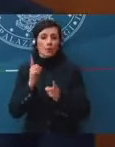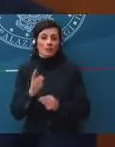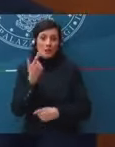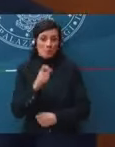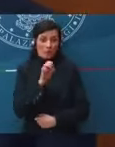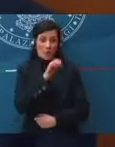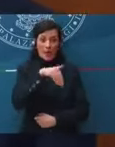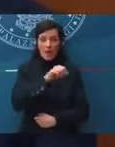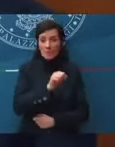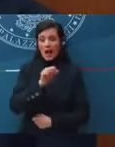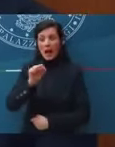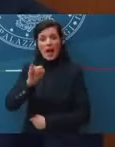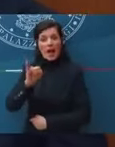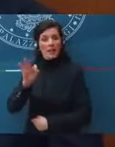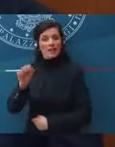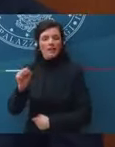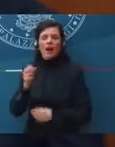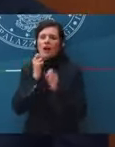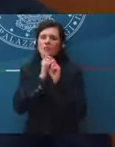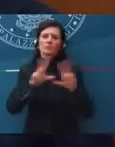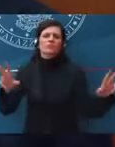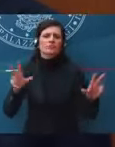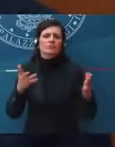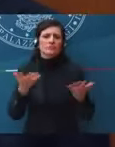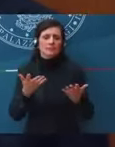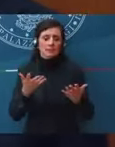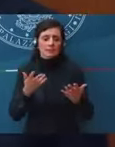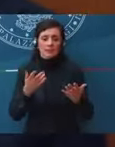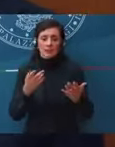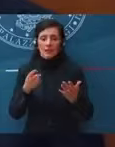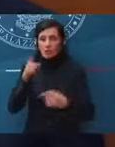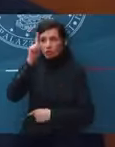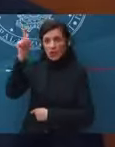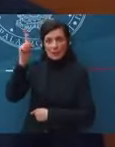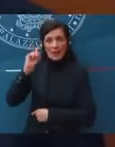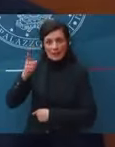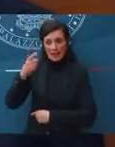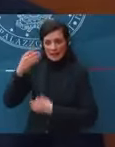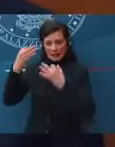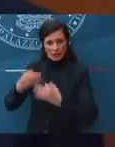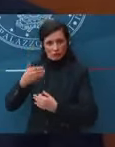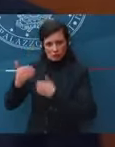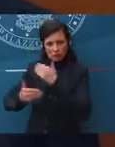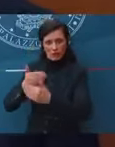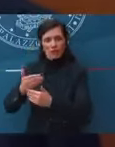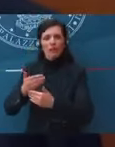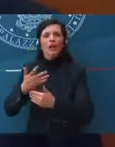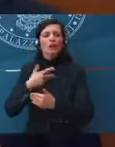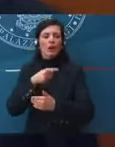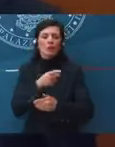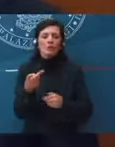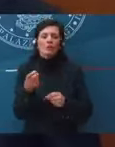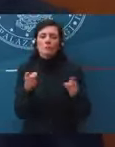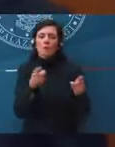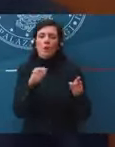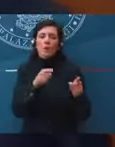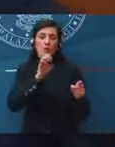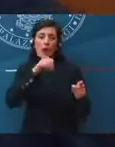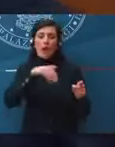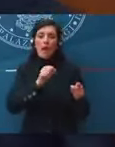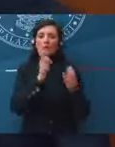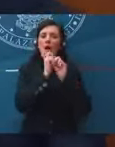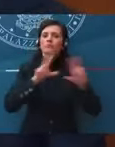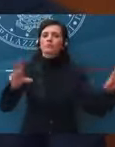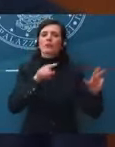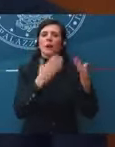indicazioni, addirittura, mentre decideva la Germania, c'era l'audizione dell'EMA in